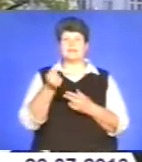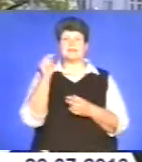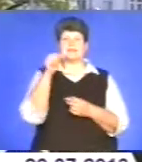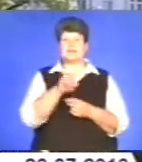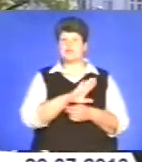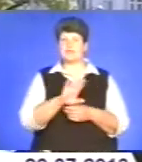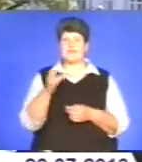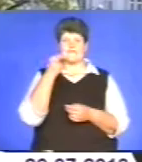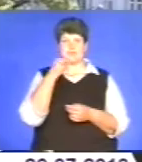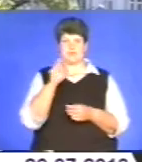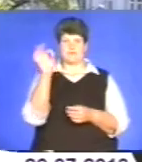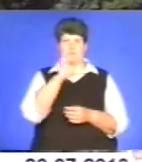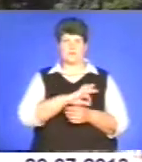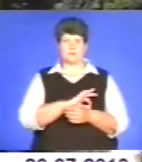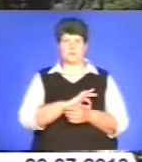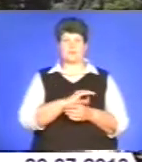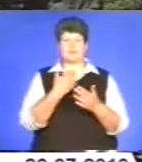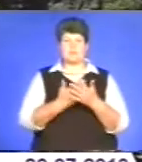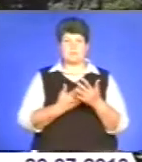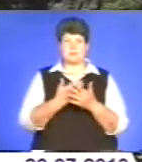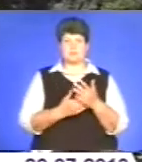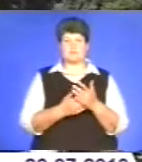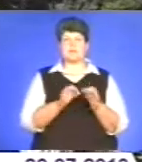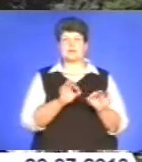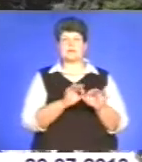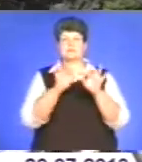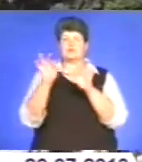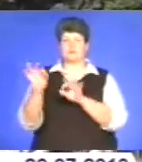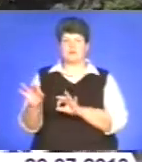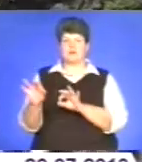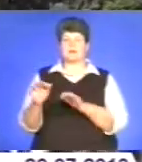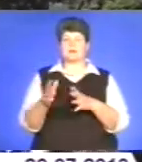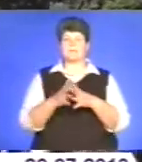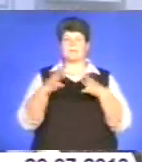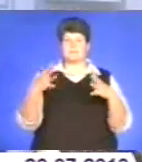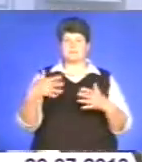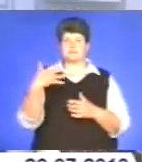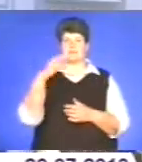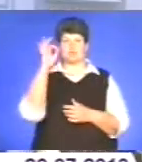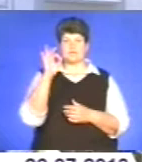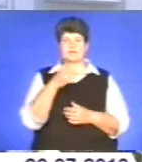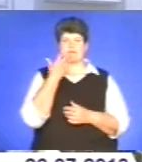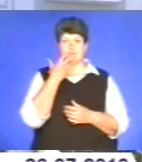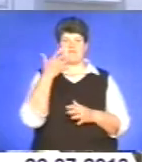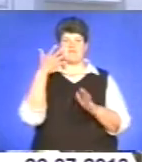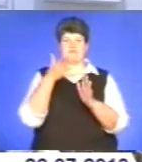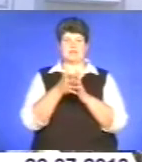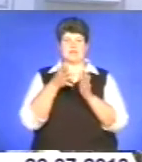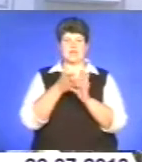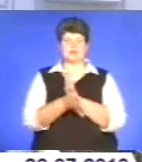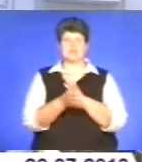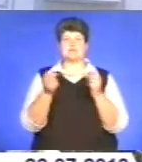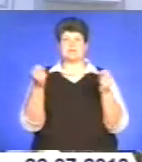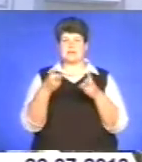неефективно використовуємо. Наприклад, при транспортуванні до споживача більше 50% тепла втрачається. Спеціальний